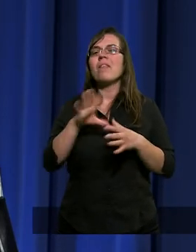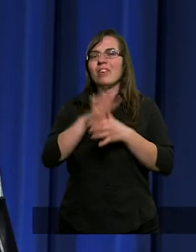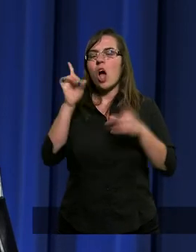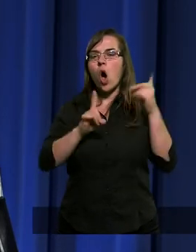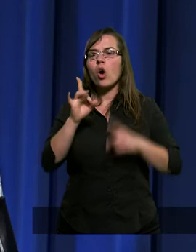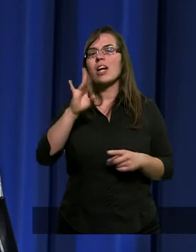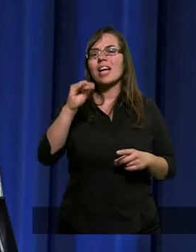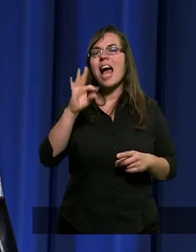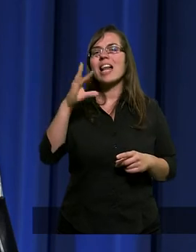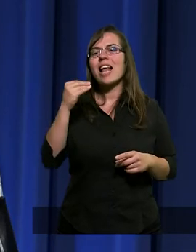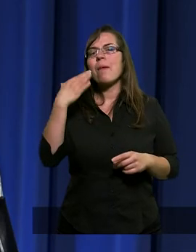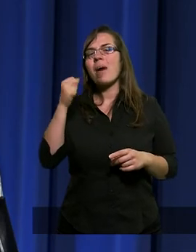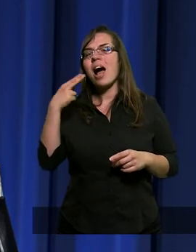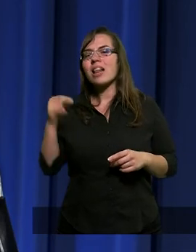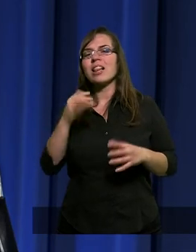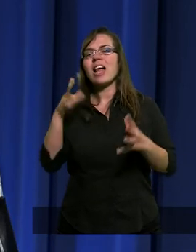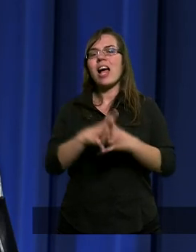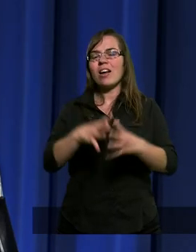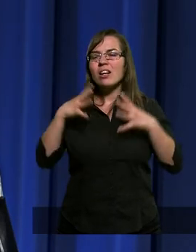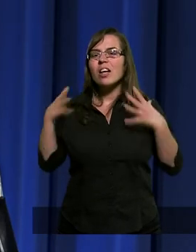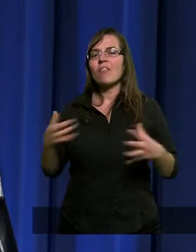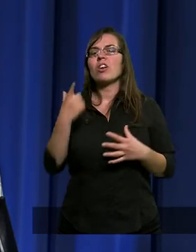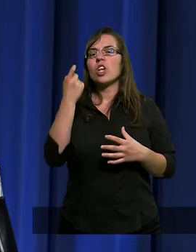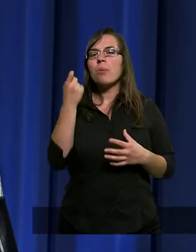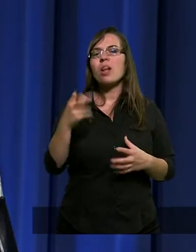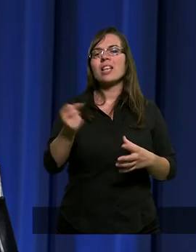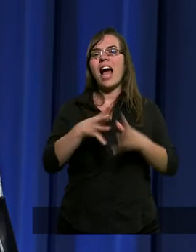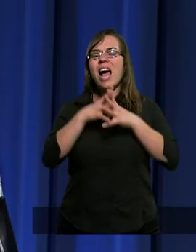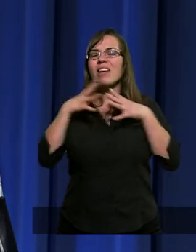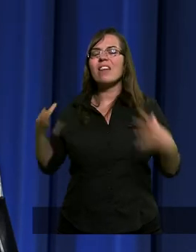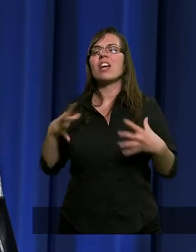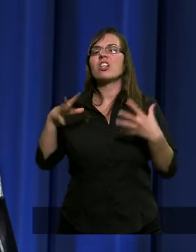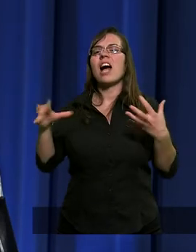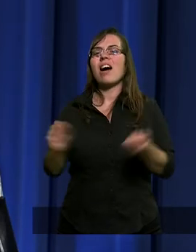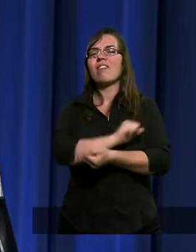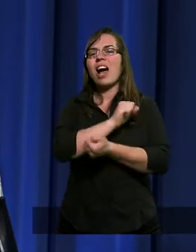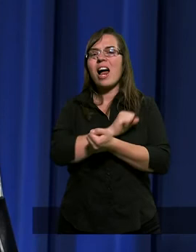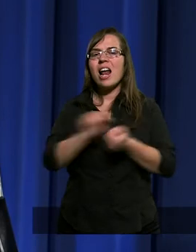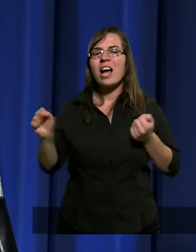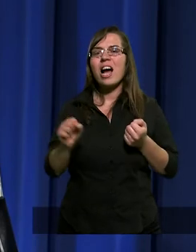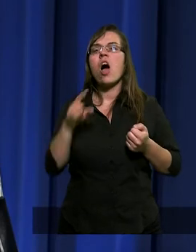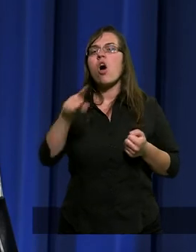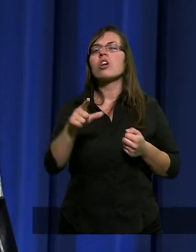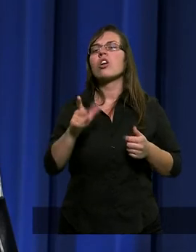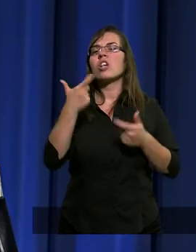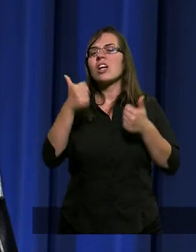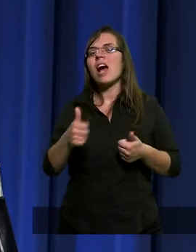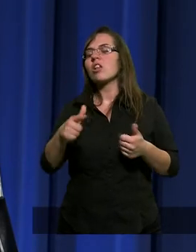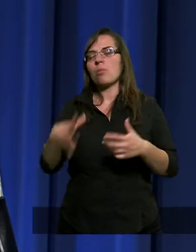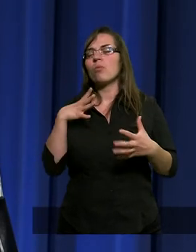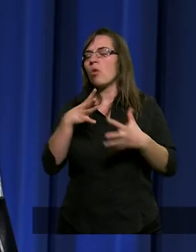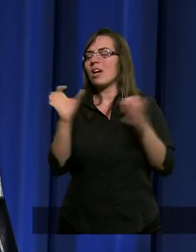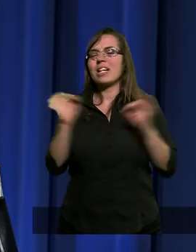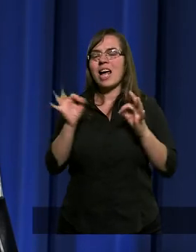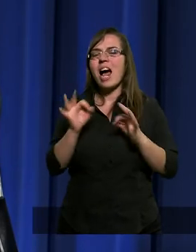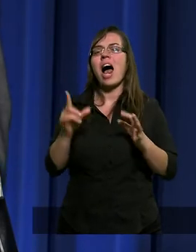ogrodzie Getsemane, to był ten największy moment, największa walka. To, co się na sądzie stało, to było